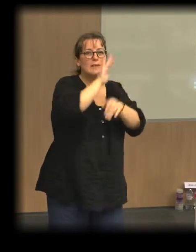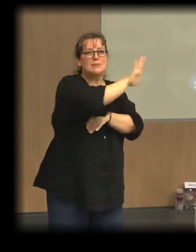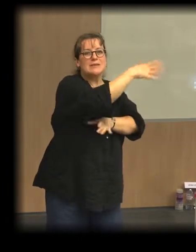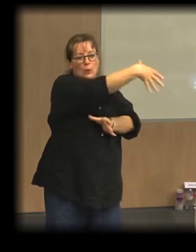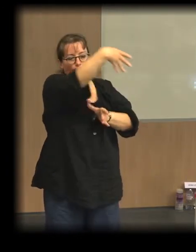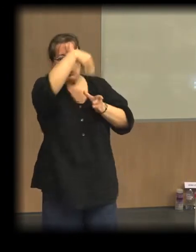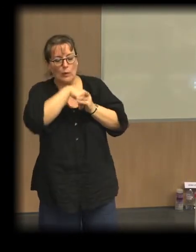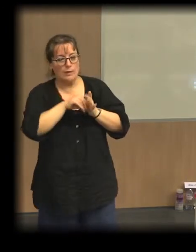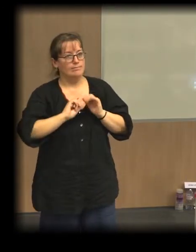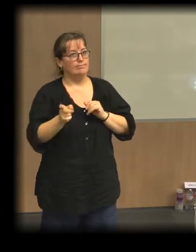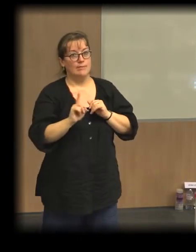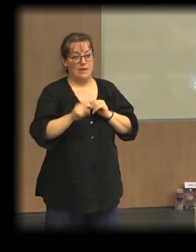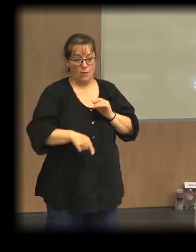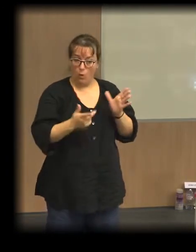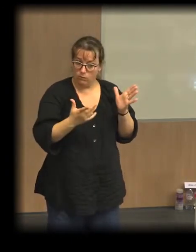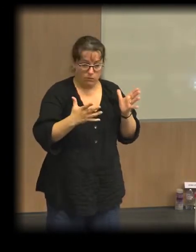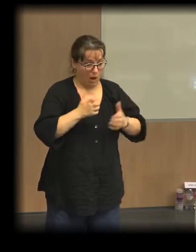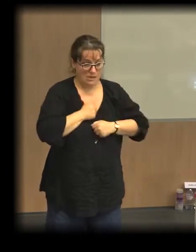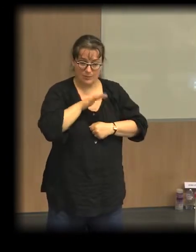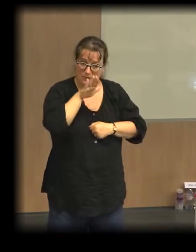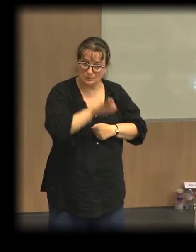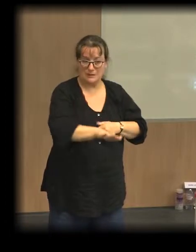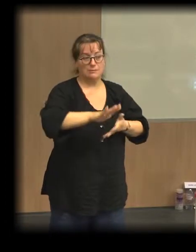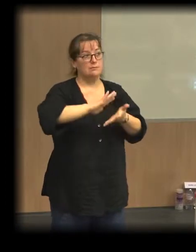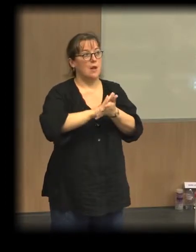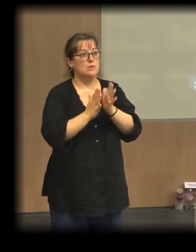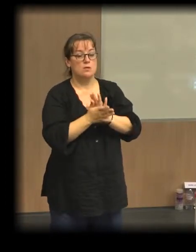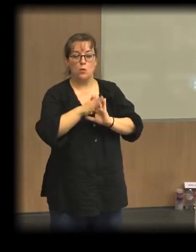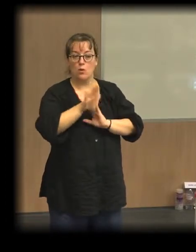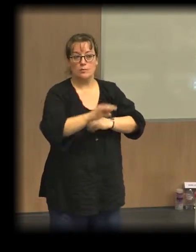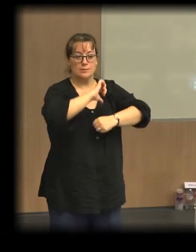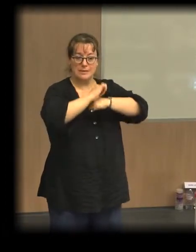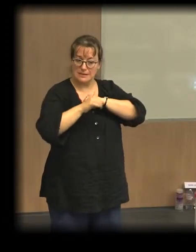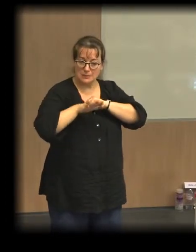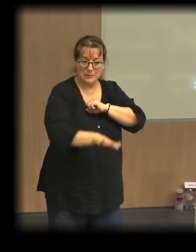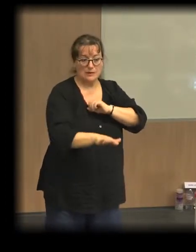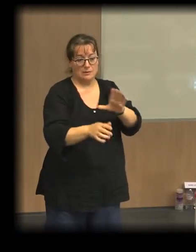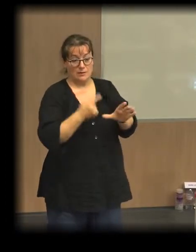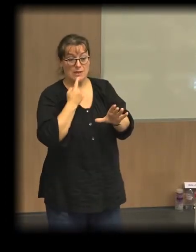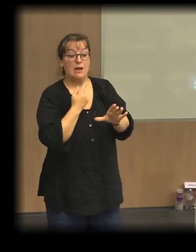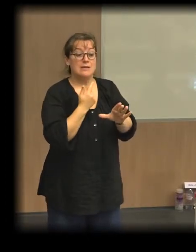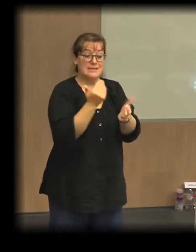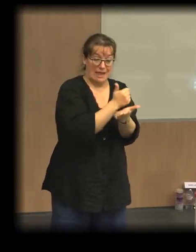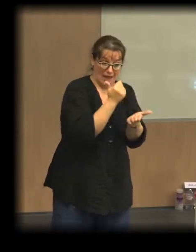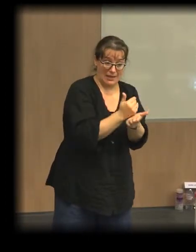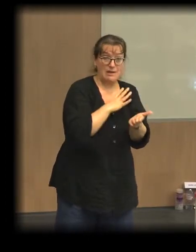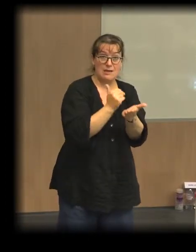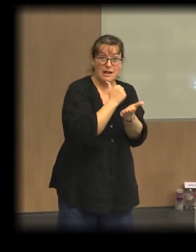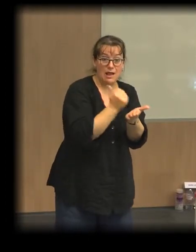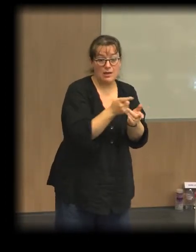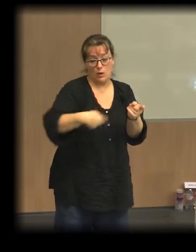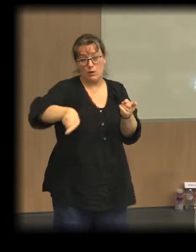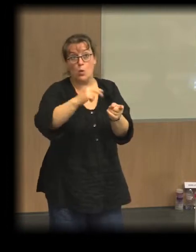appelait leur spécificité méritoire. C'est si les salariés et les usagers citoyens